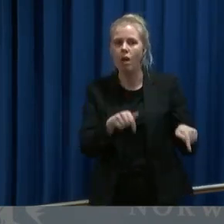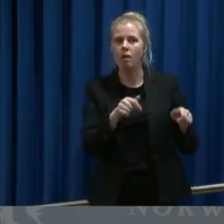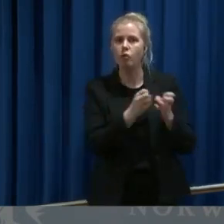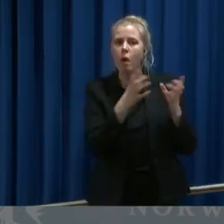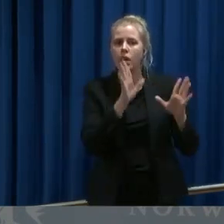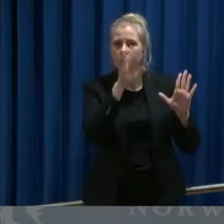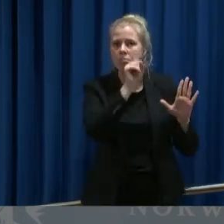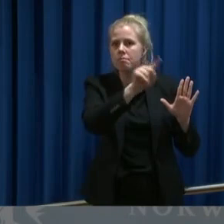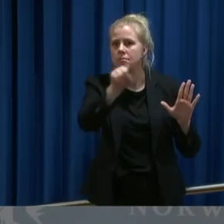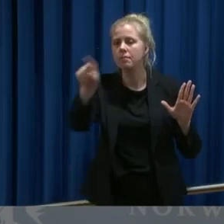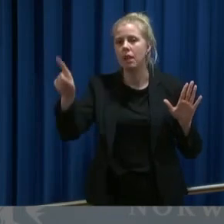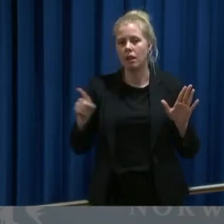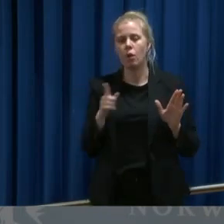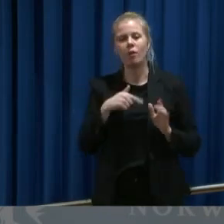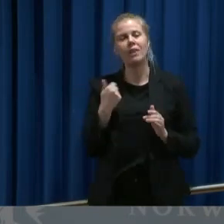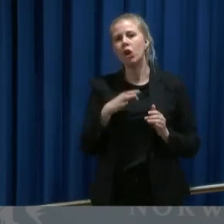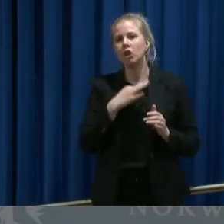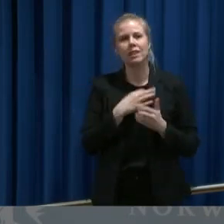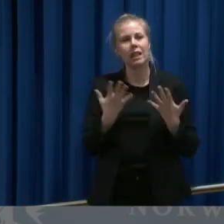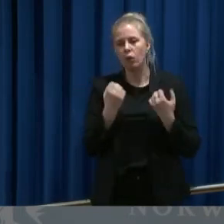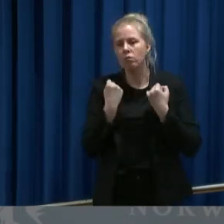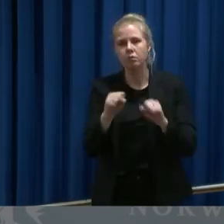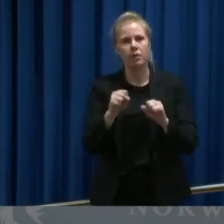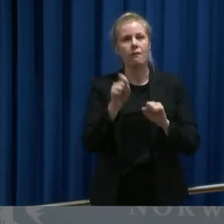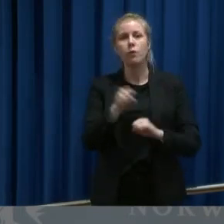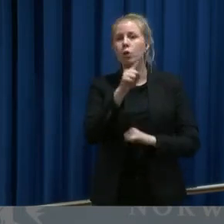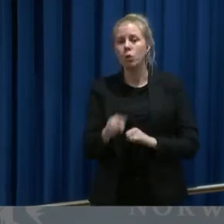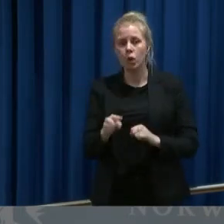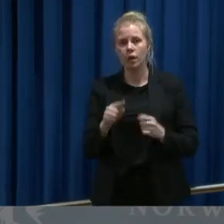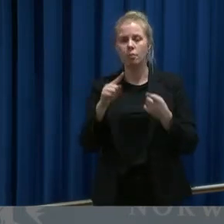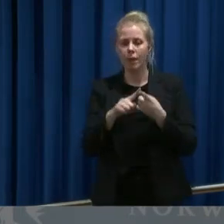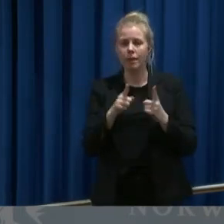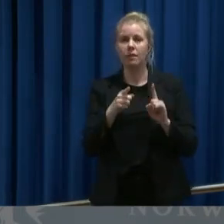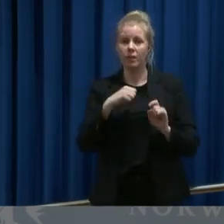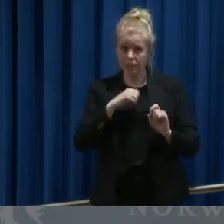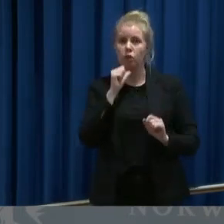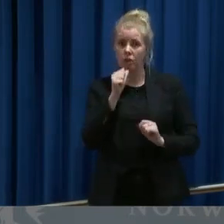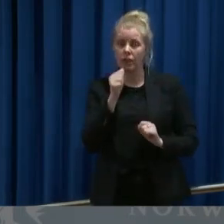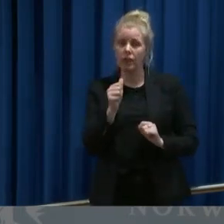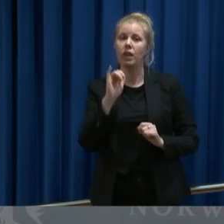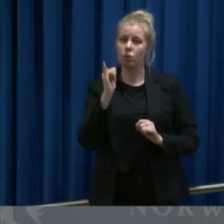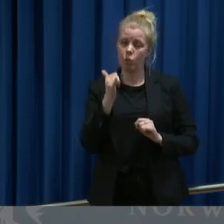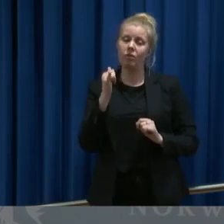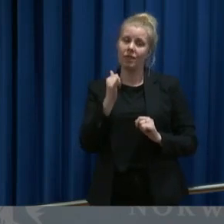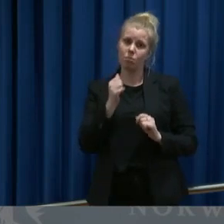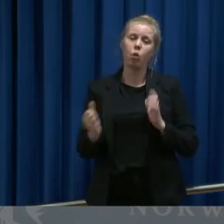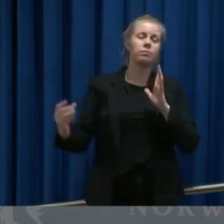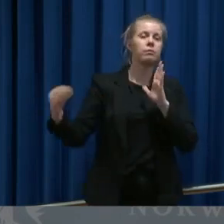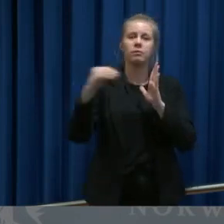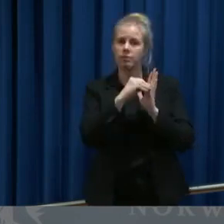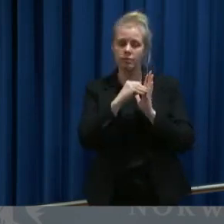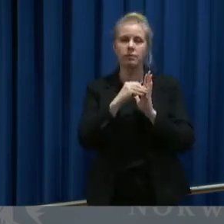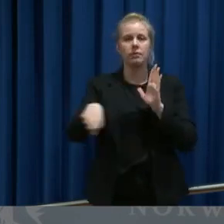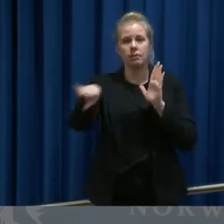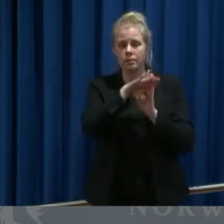er. Vi ønsker ikke å innføre et forbud men blir det nødvendig så kommer vi til å måtte gjøre det og det vil vi få et